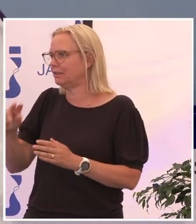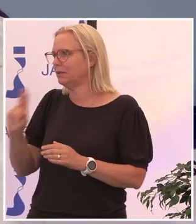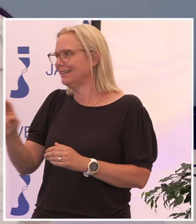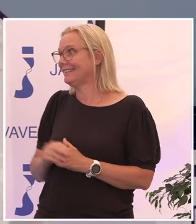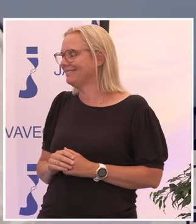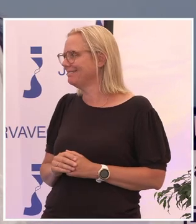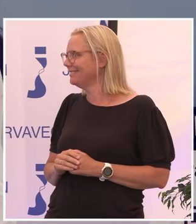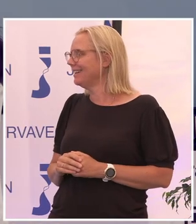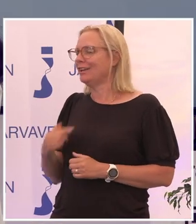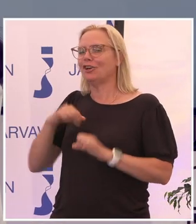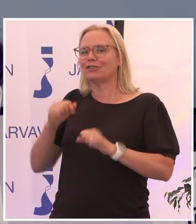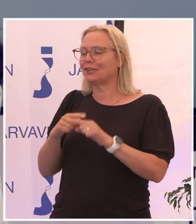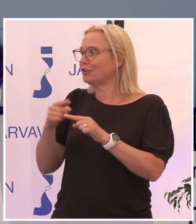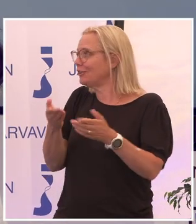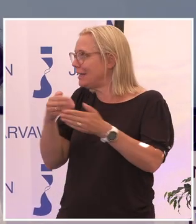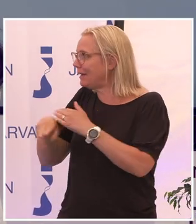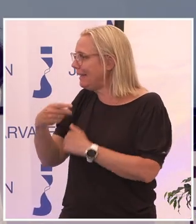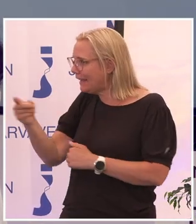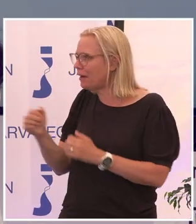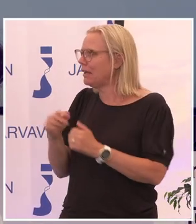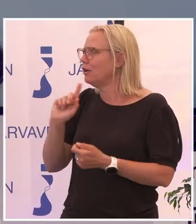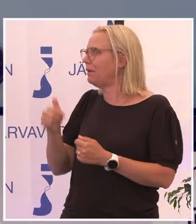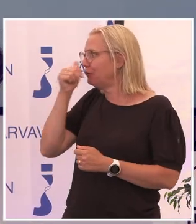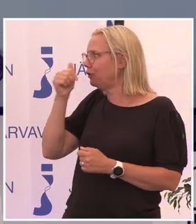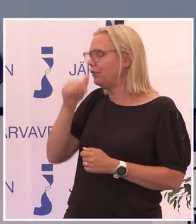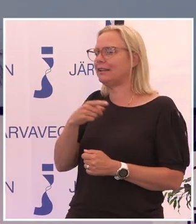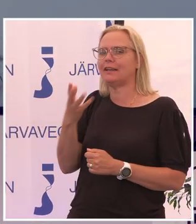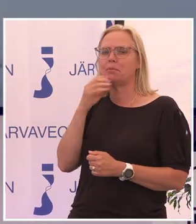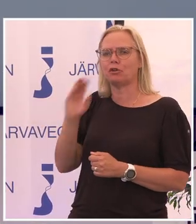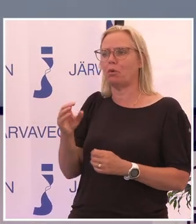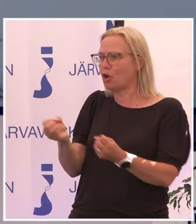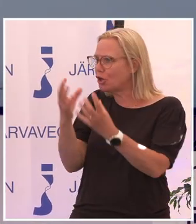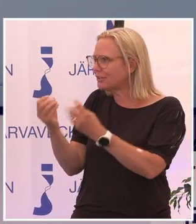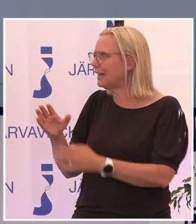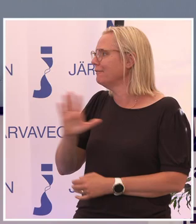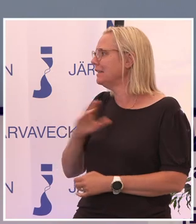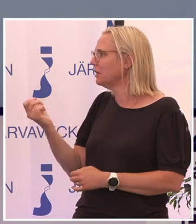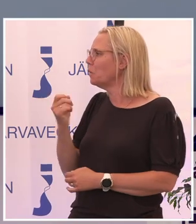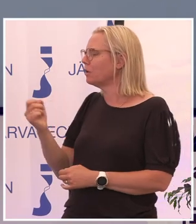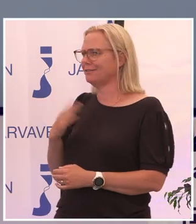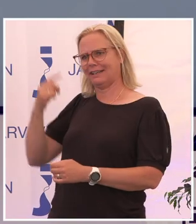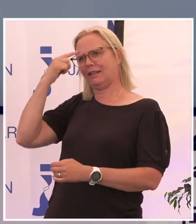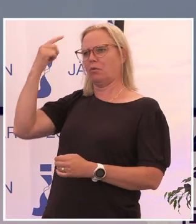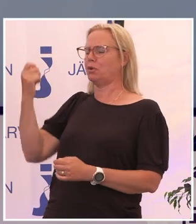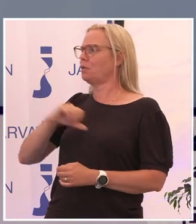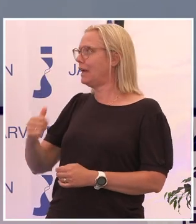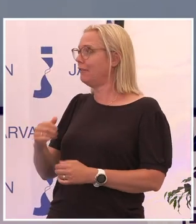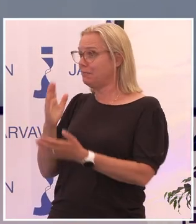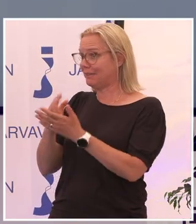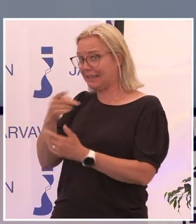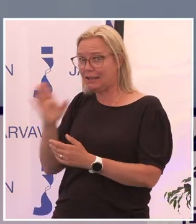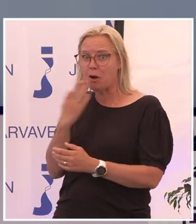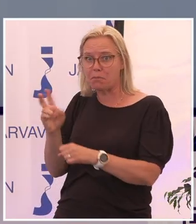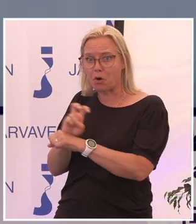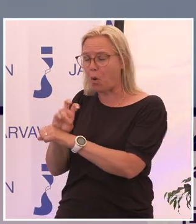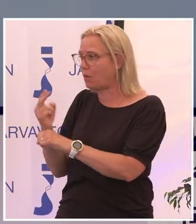Jag ska alldeles strax släppa in i mig, men jag blev så nyfiken på när ni började prata lösningar på. Finns det några... Jag kan inte komma på någon själv, men ni har säkert stenkoll på det.